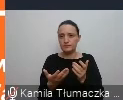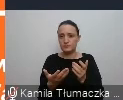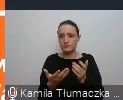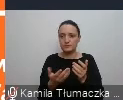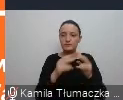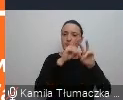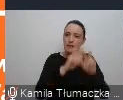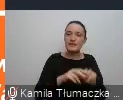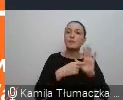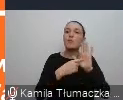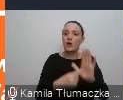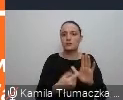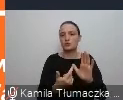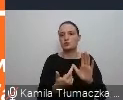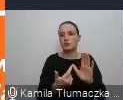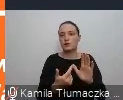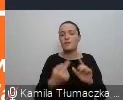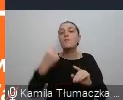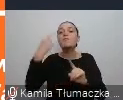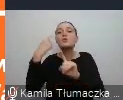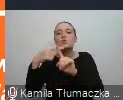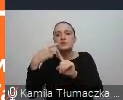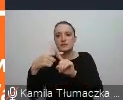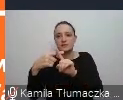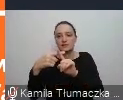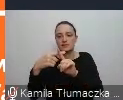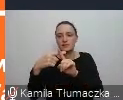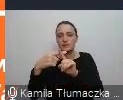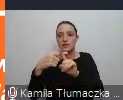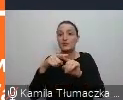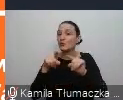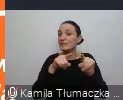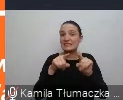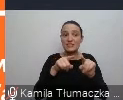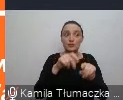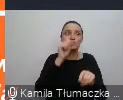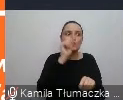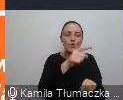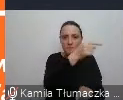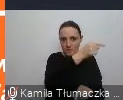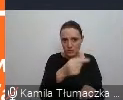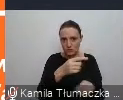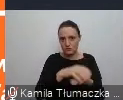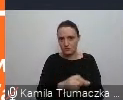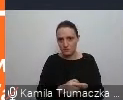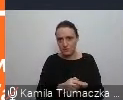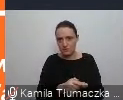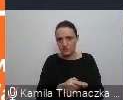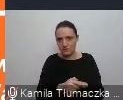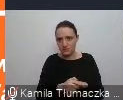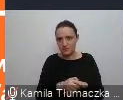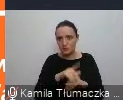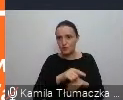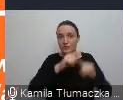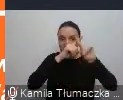badań pokazujących zalety, ale wcale to nie oznacza, że należy takim